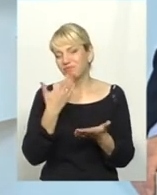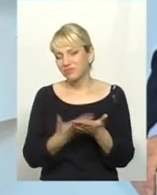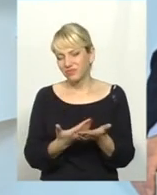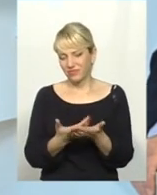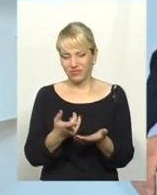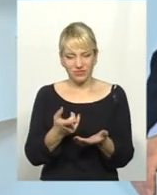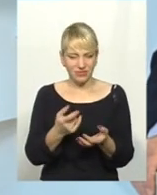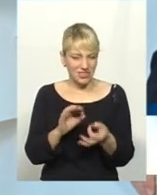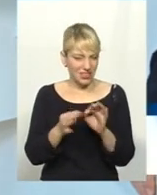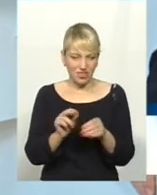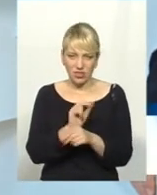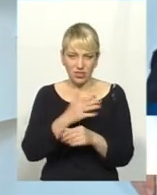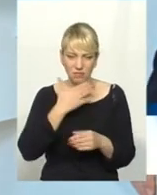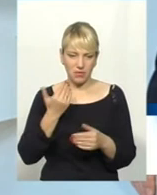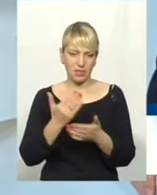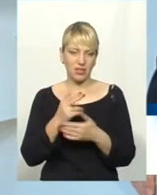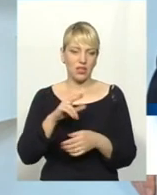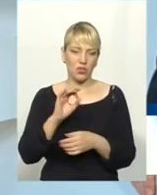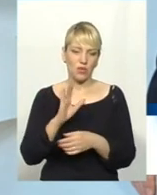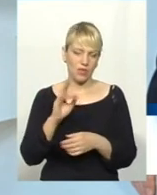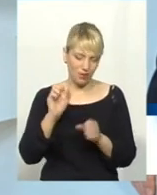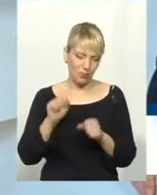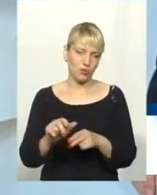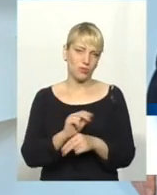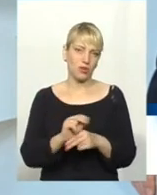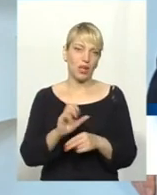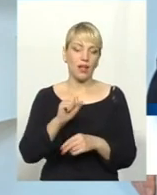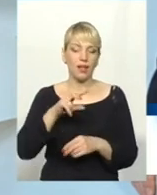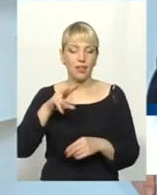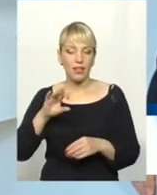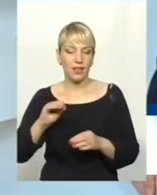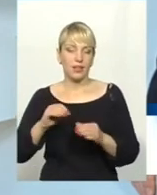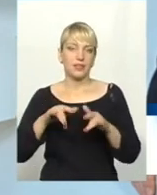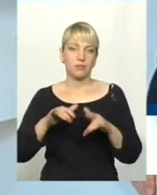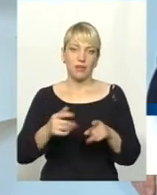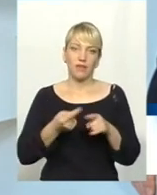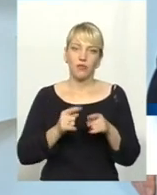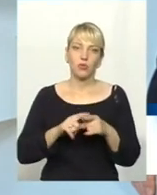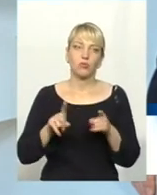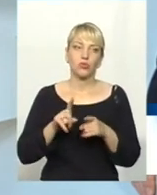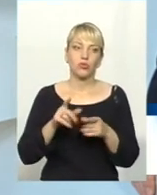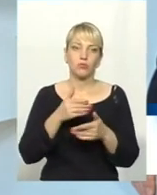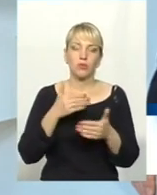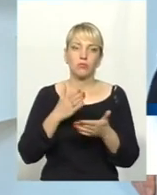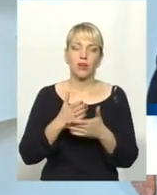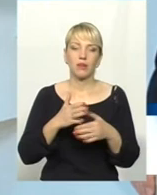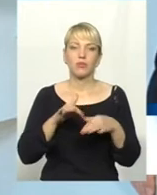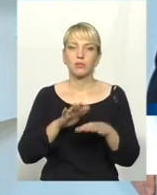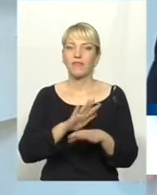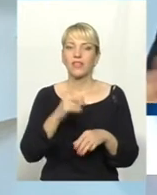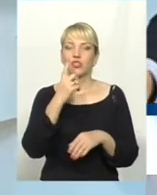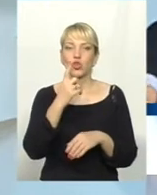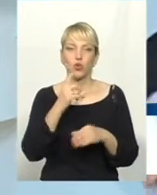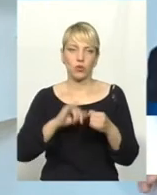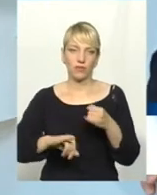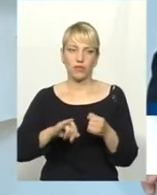є довідник, можна пролікуватися. Але справа в тім, що часто і густа ми маємо справу не з однією інфекцією,